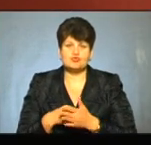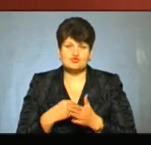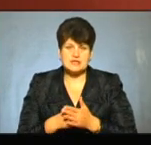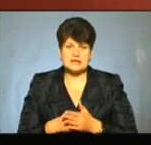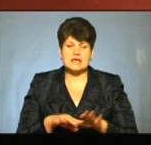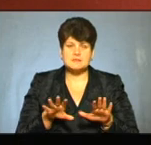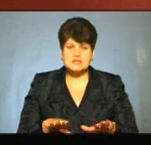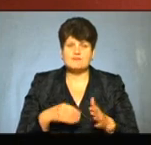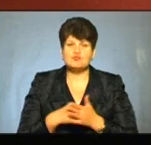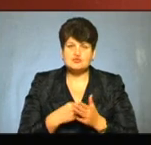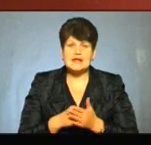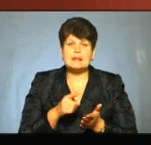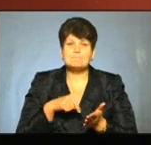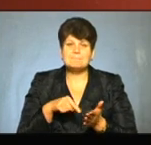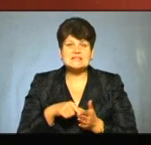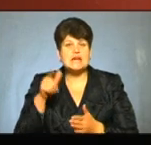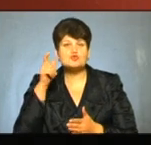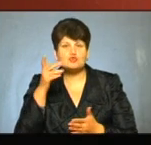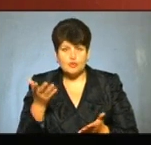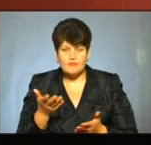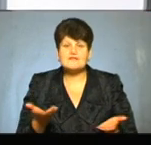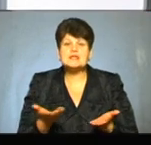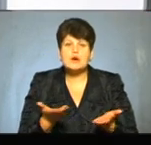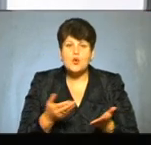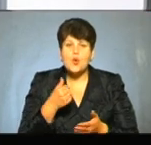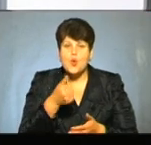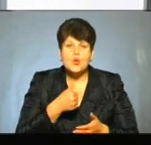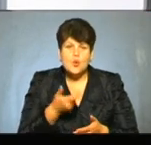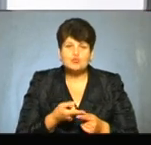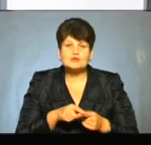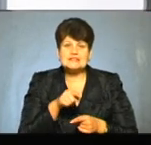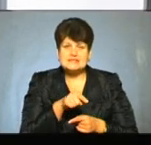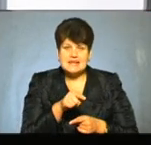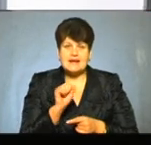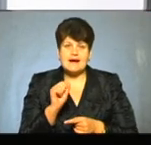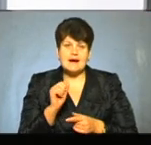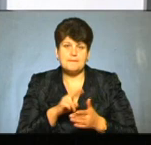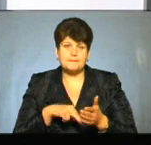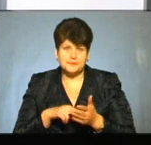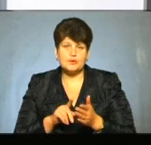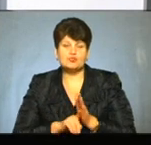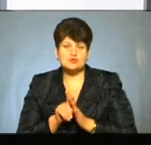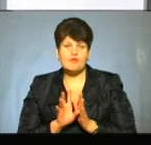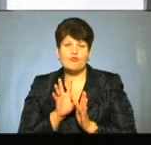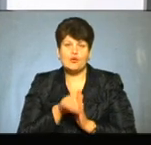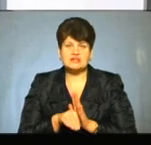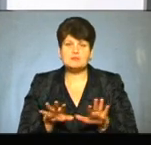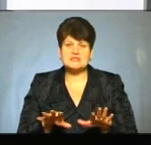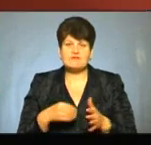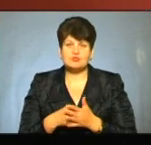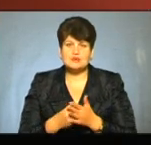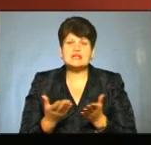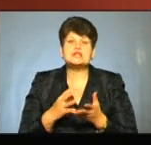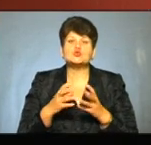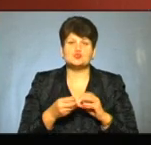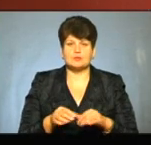місцевий бюджет міста Чорткова. Скажіть, від якого року цей акциз почав надходити до місцевого бюджету і про